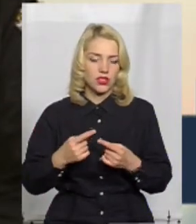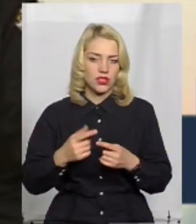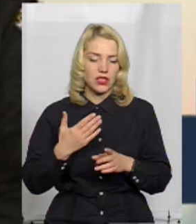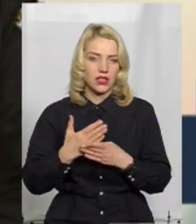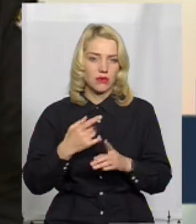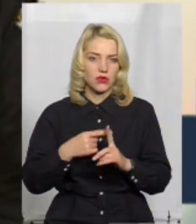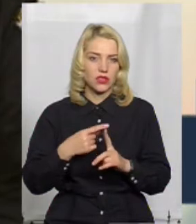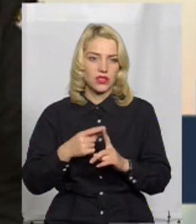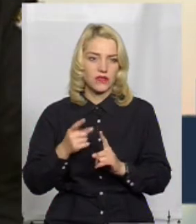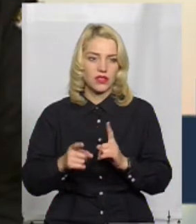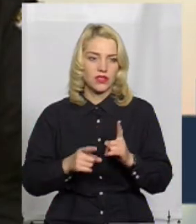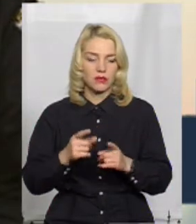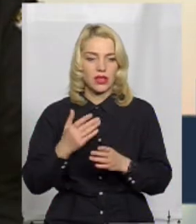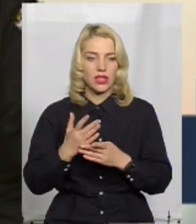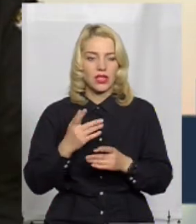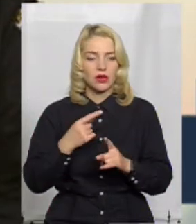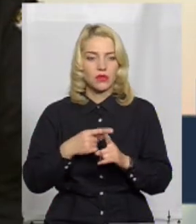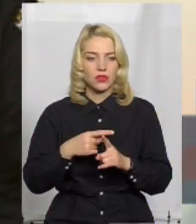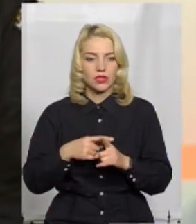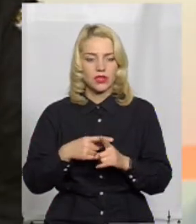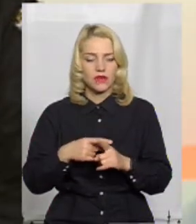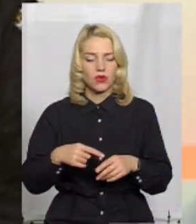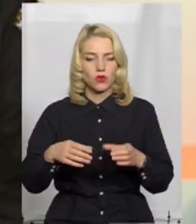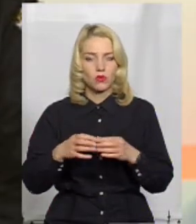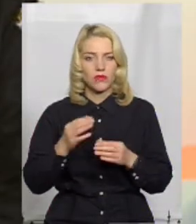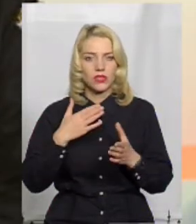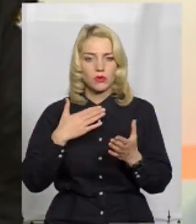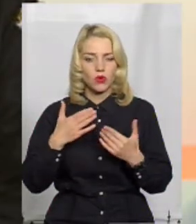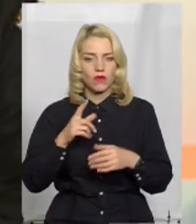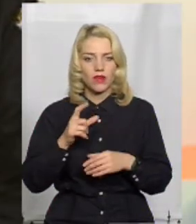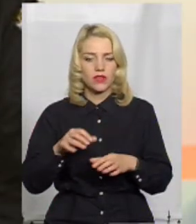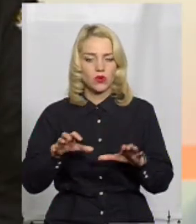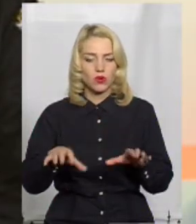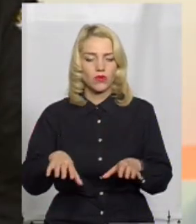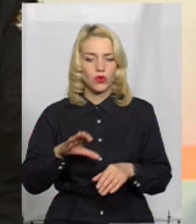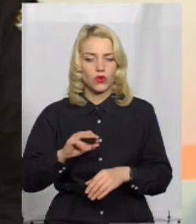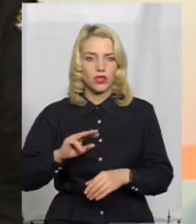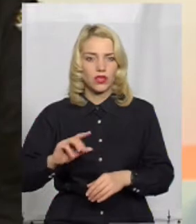позитивні зміни, є позитивне, скажімо, комунікування та спілкування з головою ОТГ.